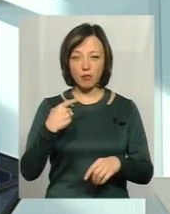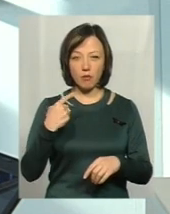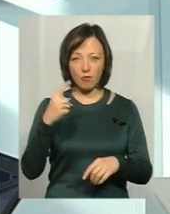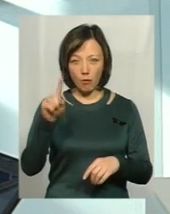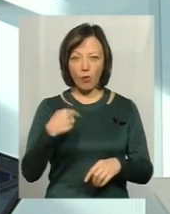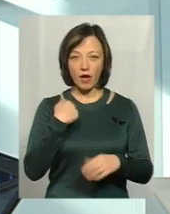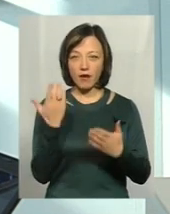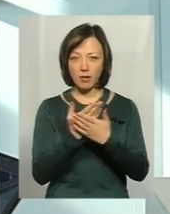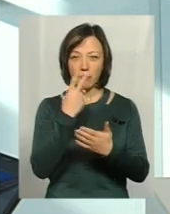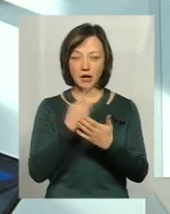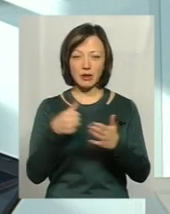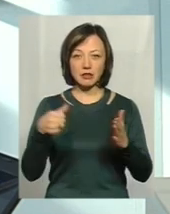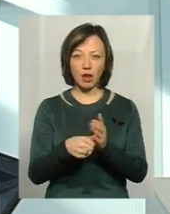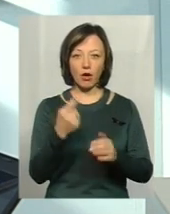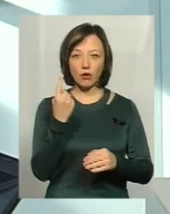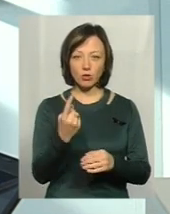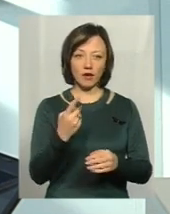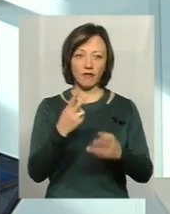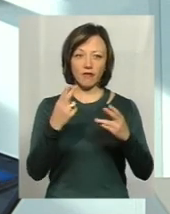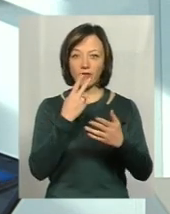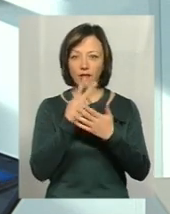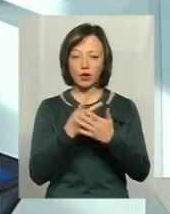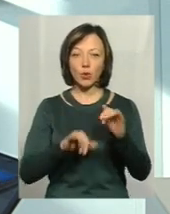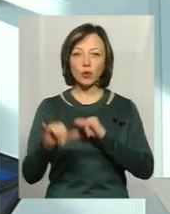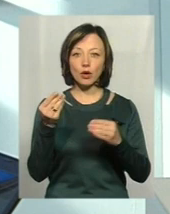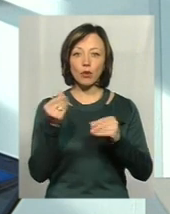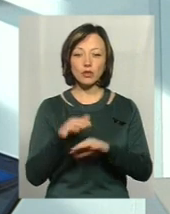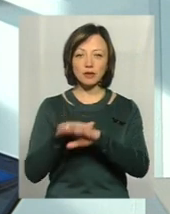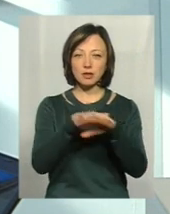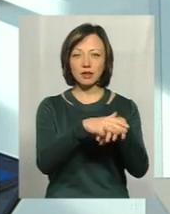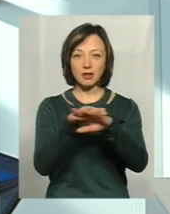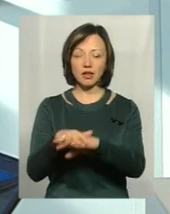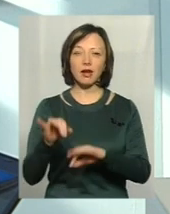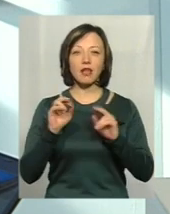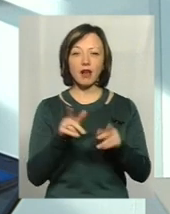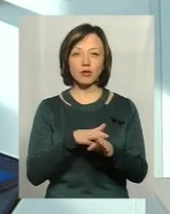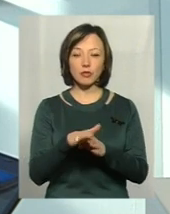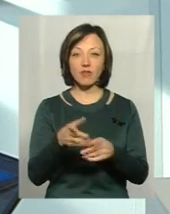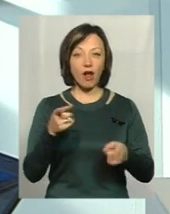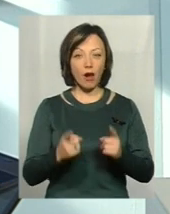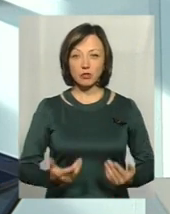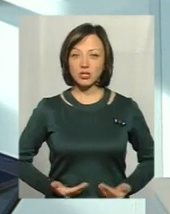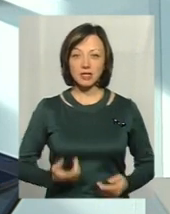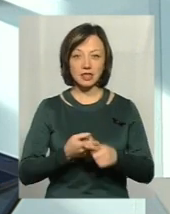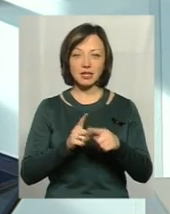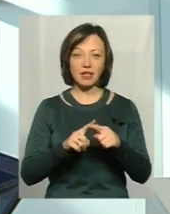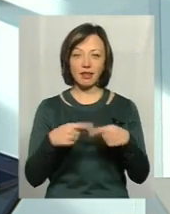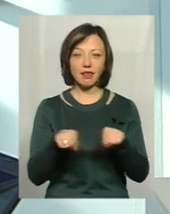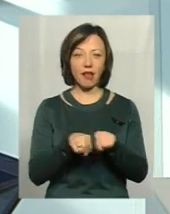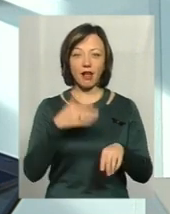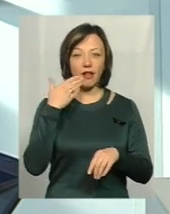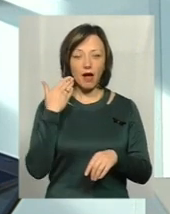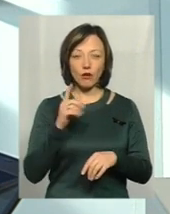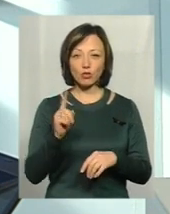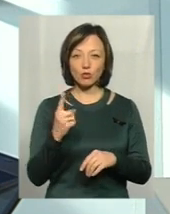в фільмі бачив, натискаєш одну кнопочку, і вже видно, куди кошти пішли, як це все відбулося. Ну, в реальному житті це не так легко,